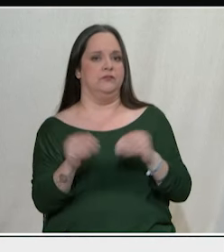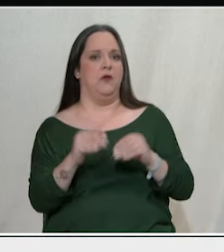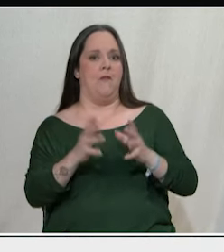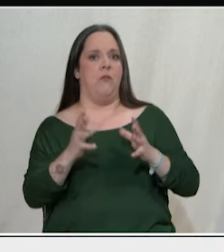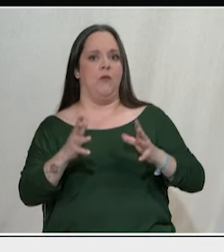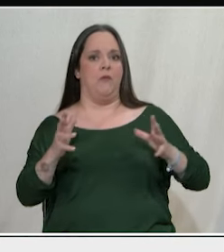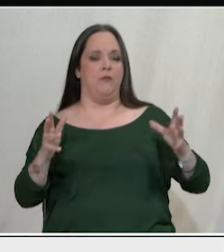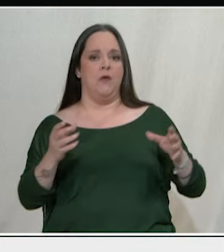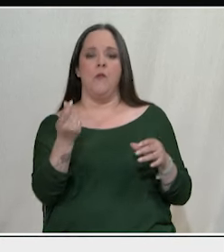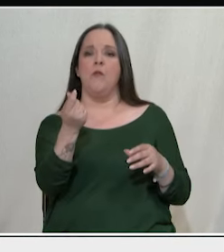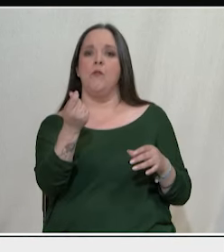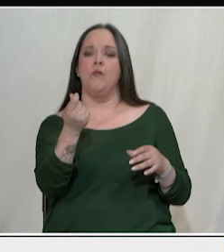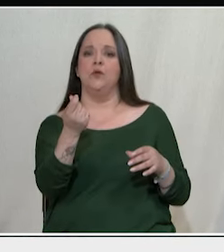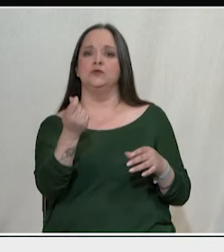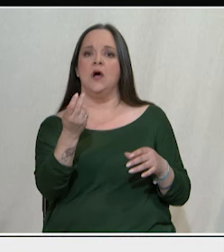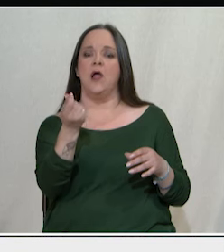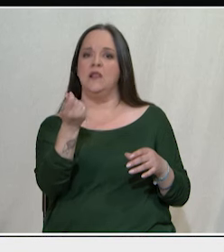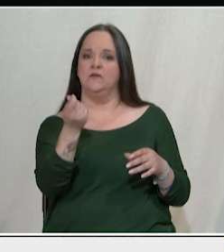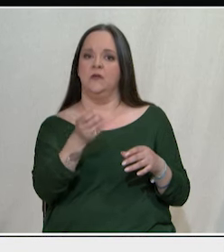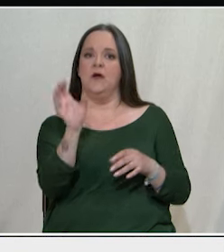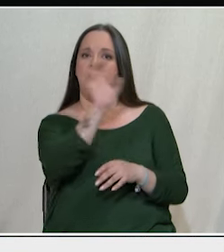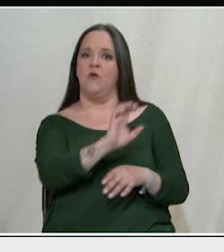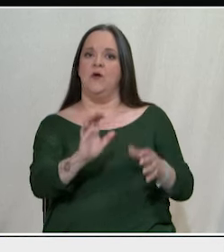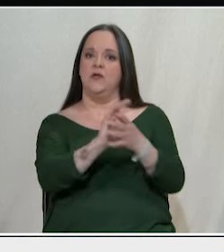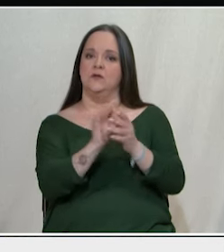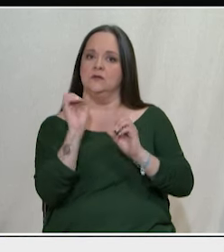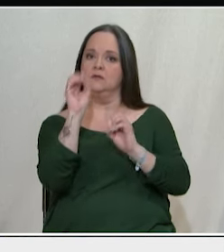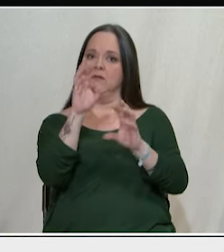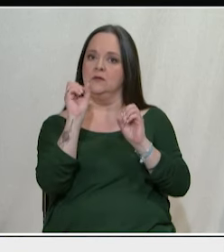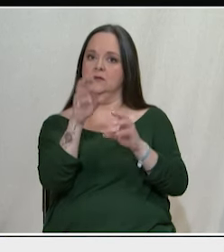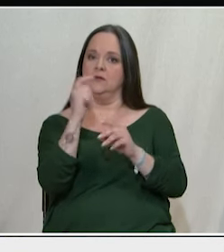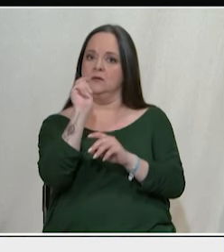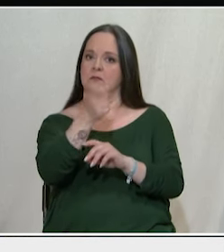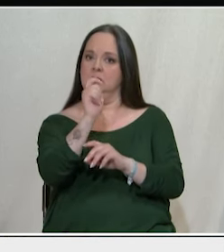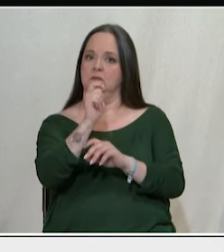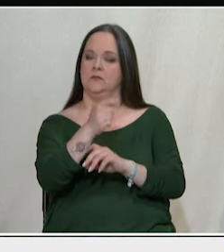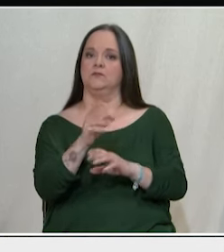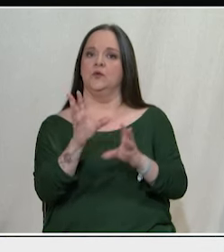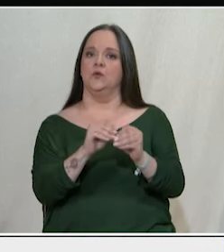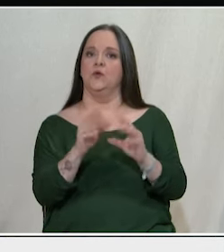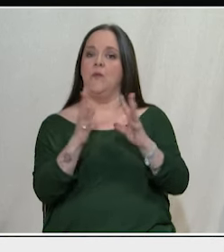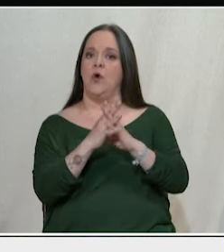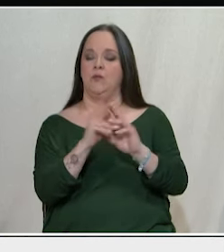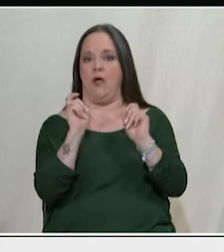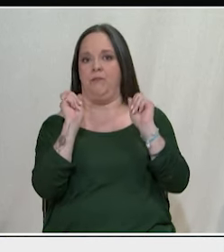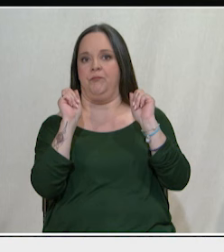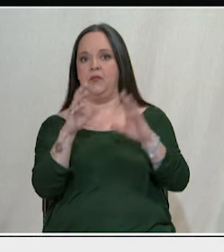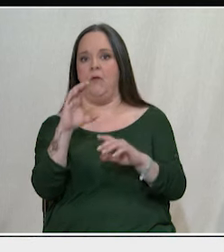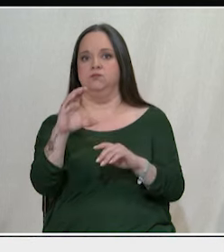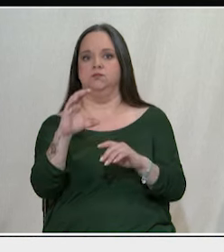Τα ποσά τα οποία στην Ευρωπαϊκή Ένωση διοχετεύονται για τον πόλεμο είναι τρομακτικά.